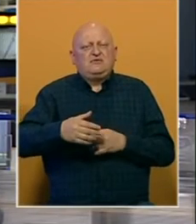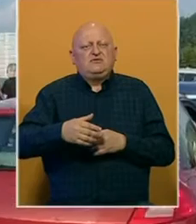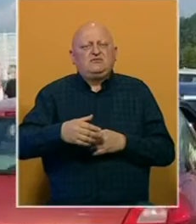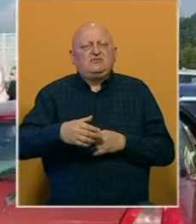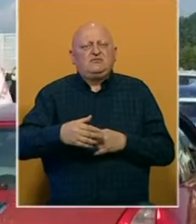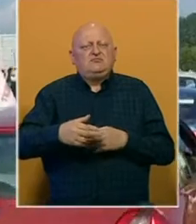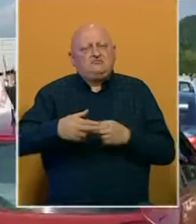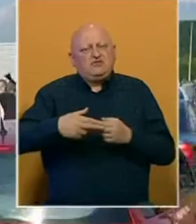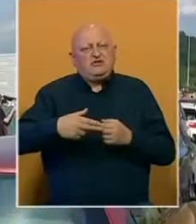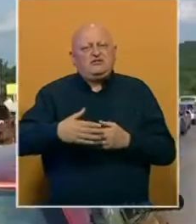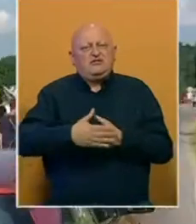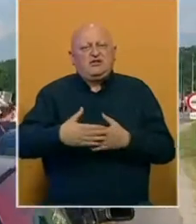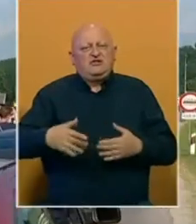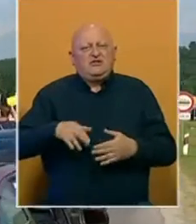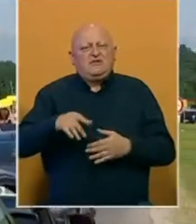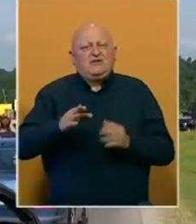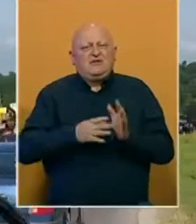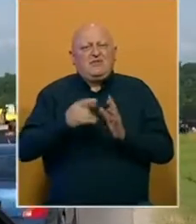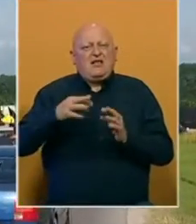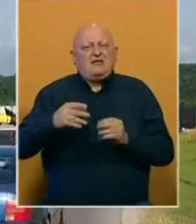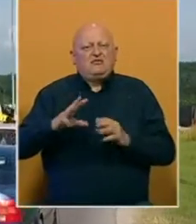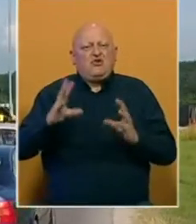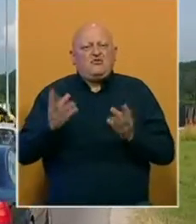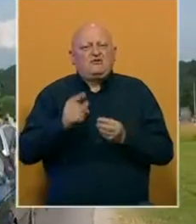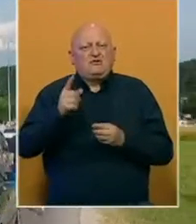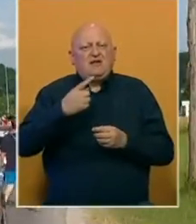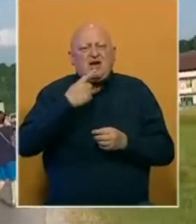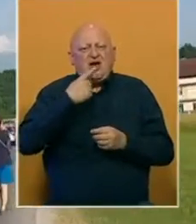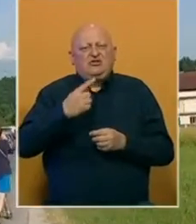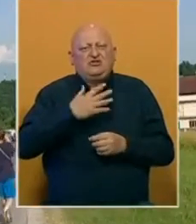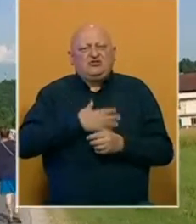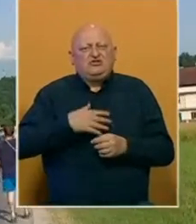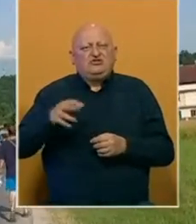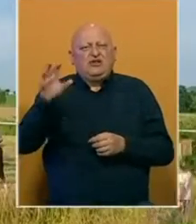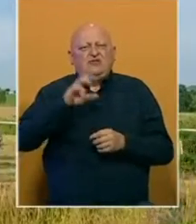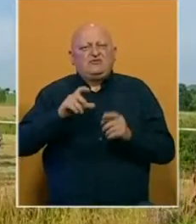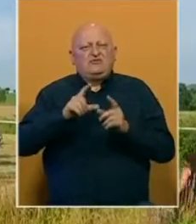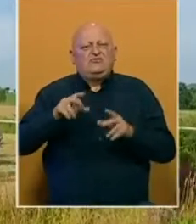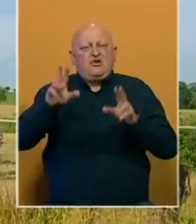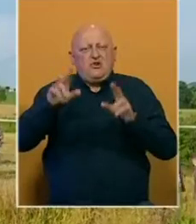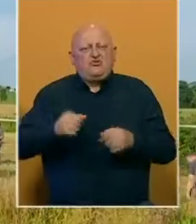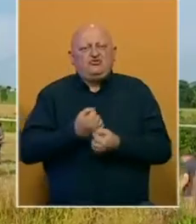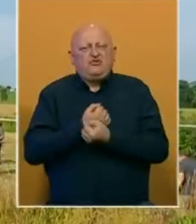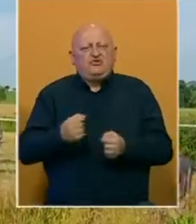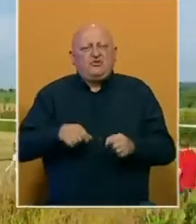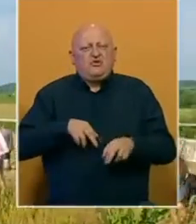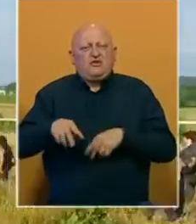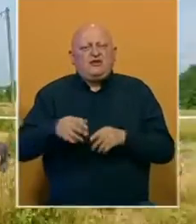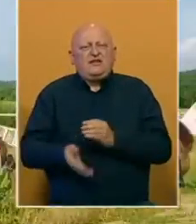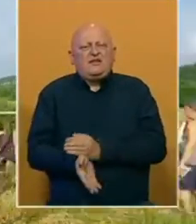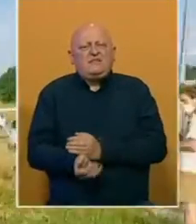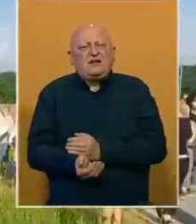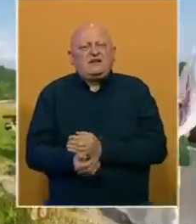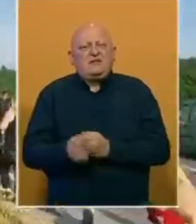neposrednoj blizini graničnog prelaza Maljevac. Okupili su se jer, kako kažu, žele da Evropska unija omogući slobodno